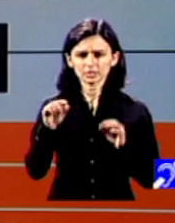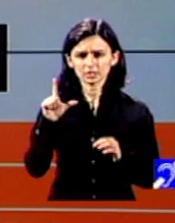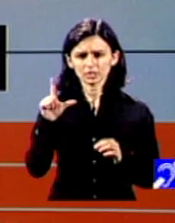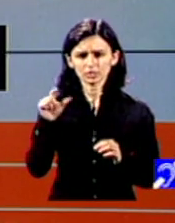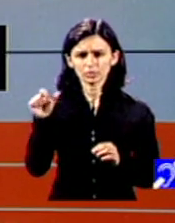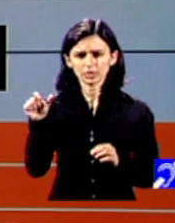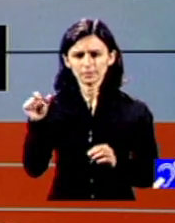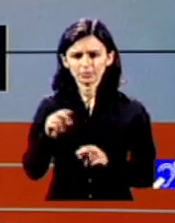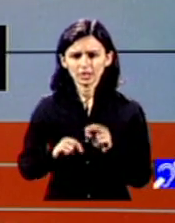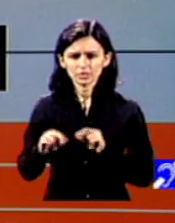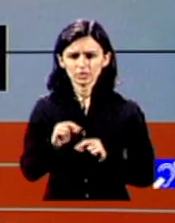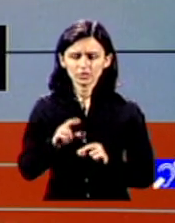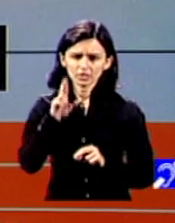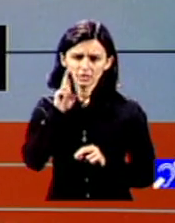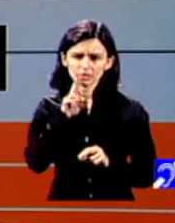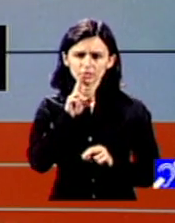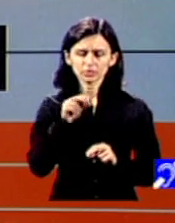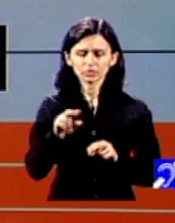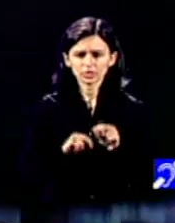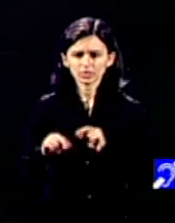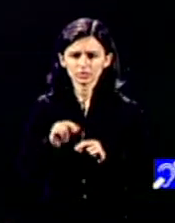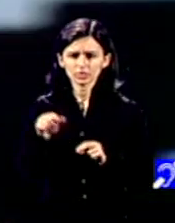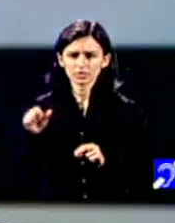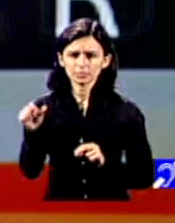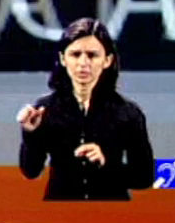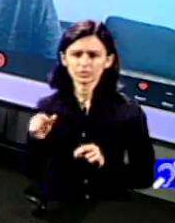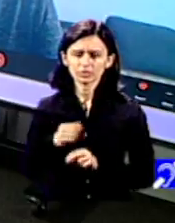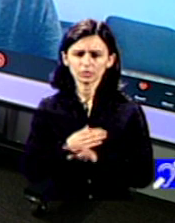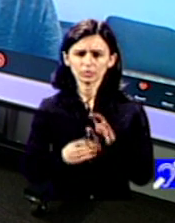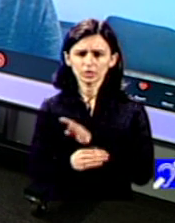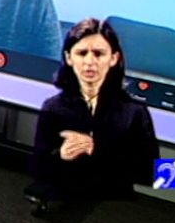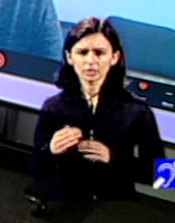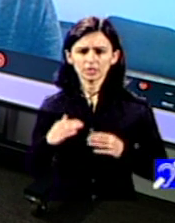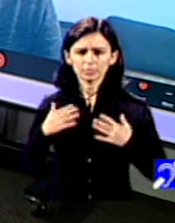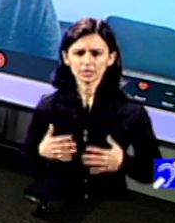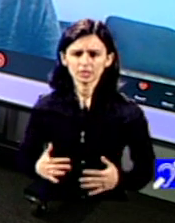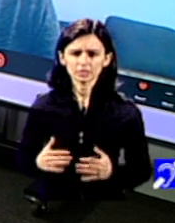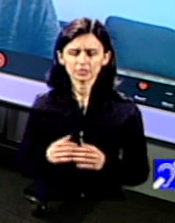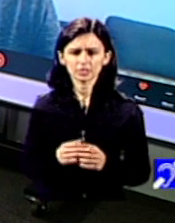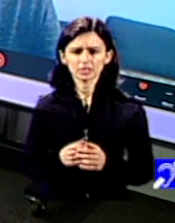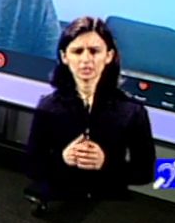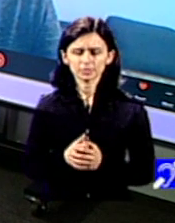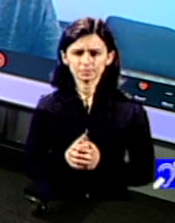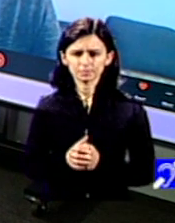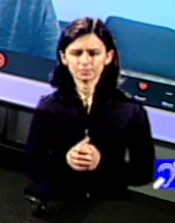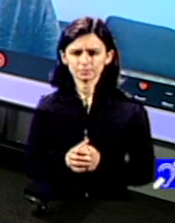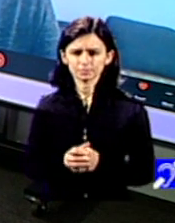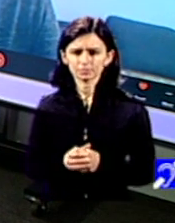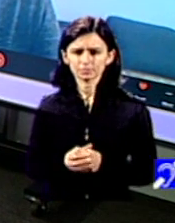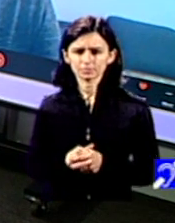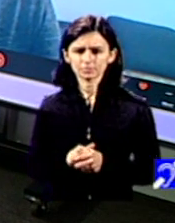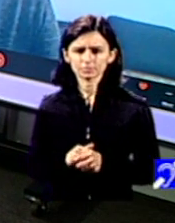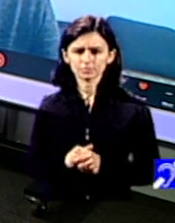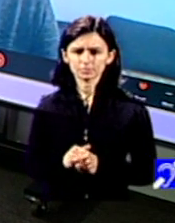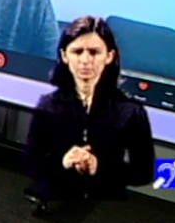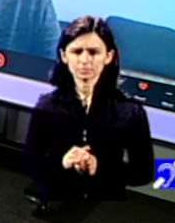Surzilor și o asociație a persoanelor cu handicap fizic din Lugoj Avem nu știu ne explică